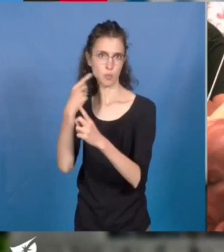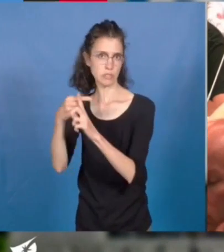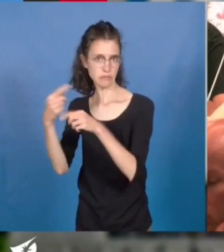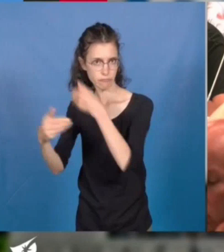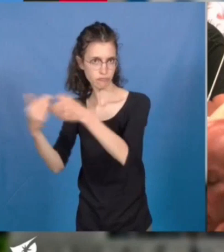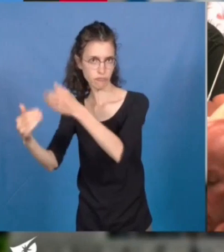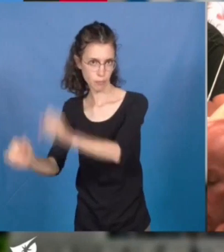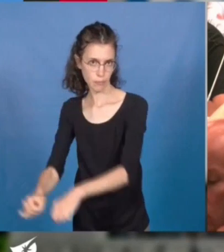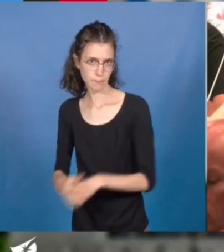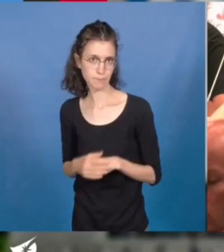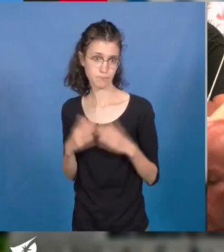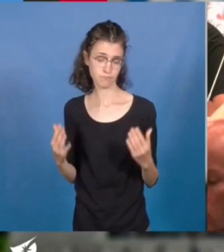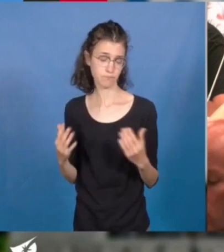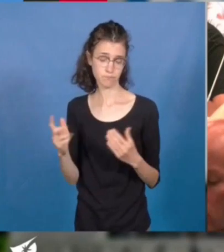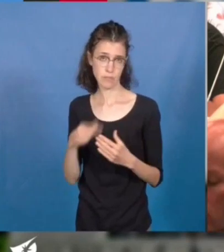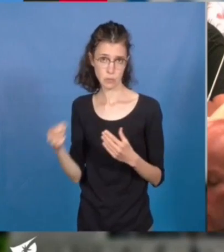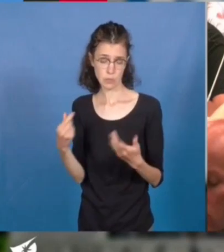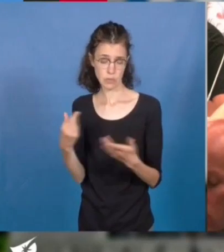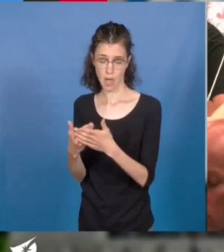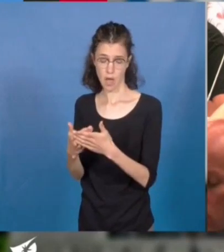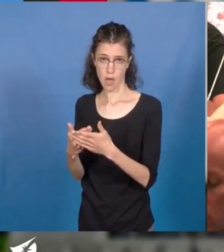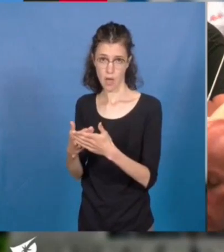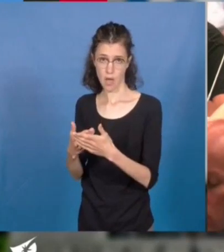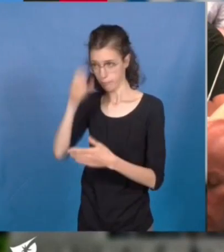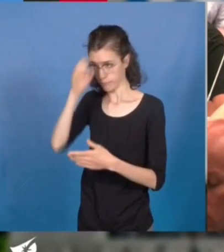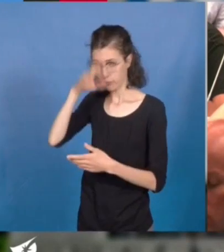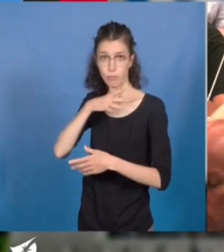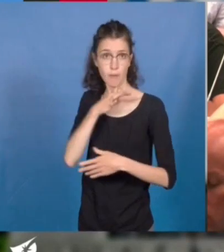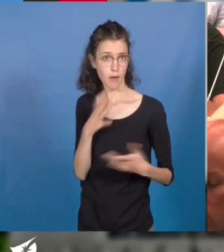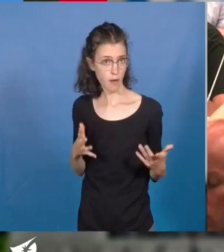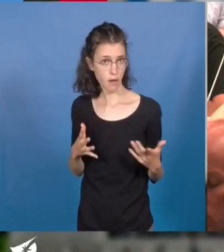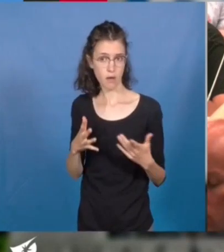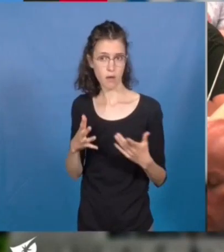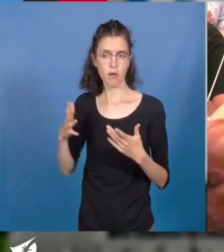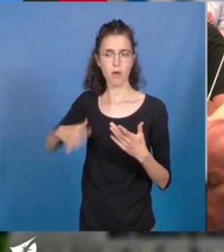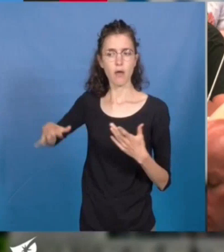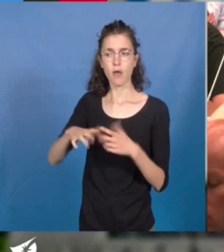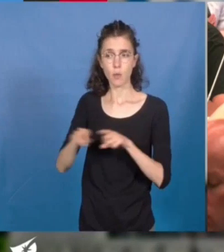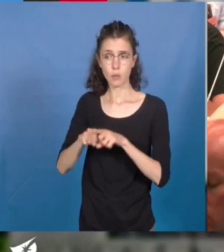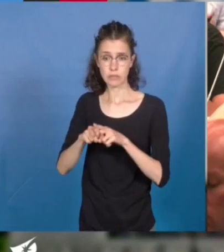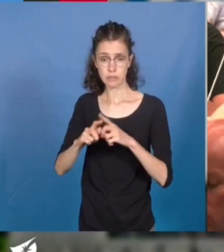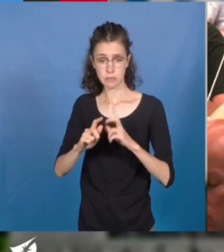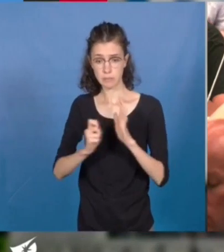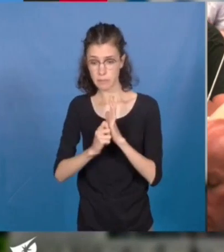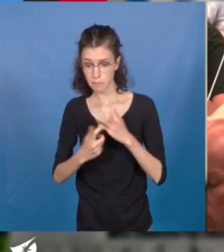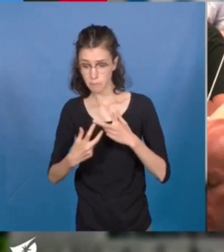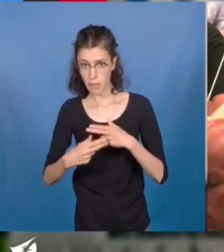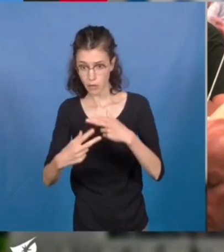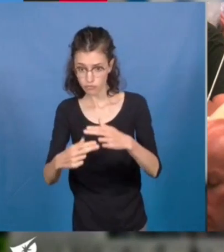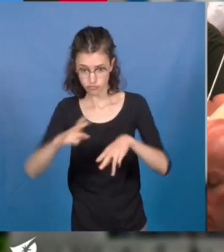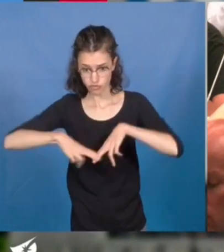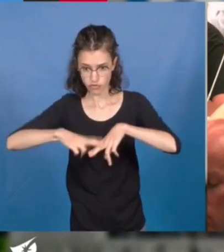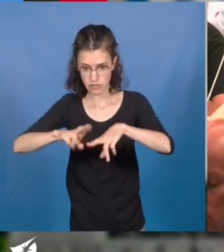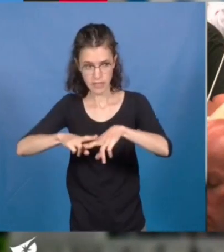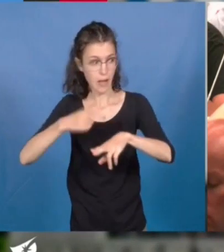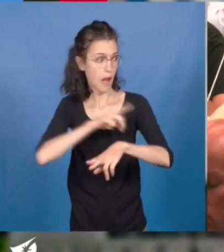bien évidemment indéniable, notamment pour les phases chantier en nous appuyant sur l'usage du fleuve. Les communistes